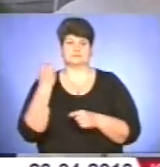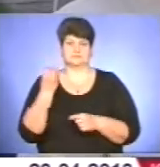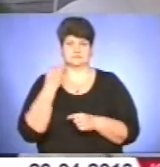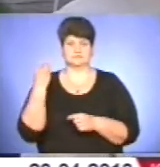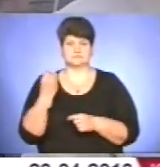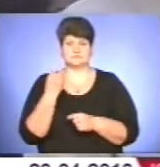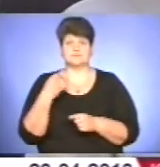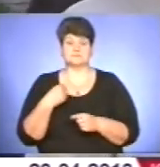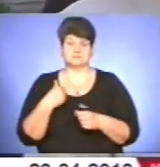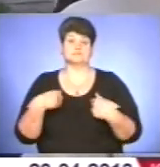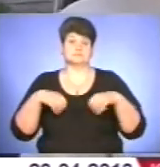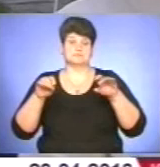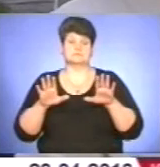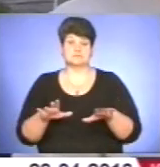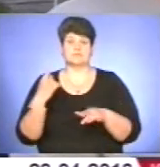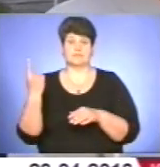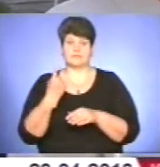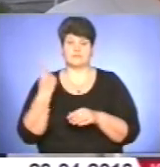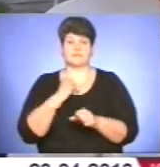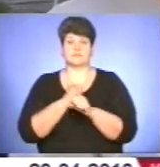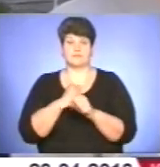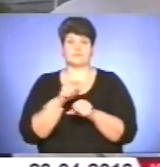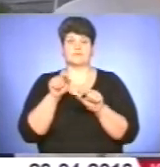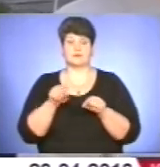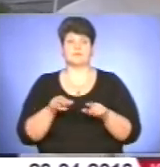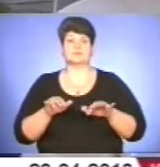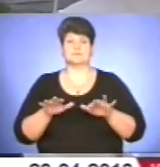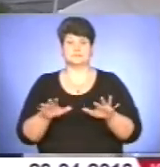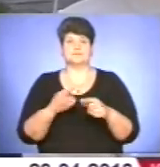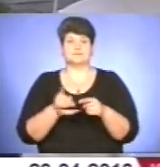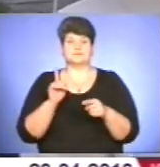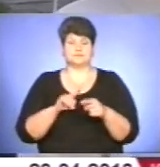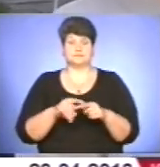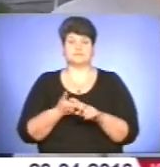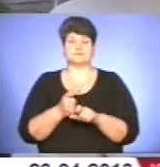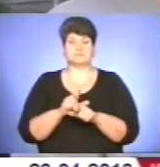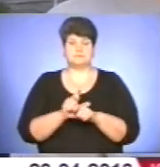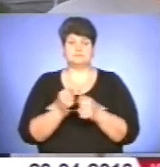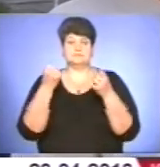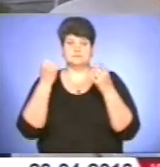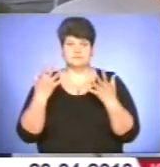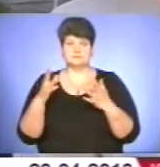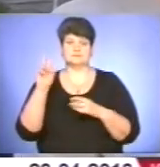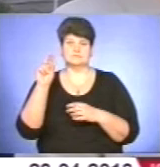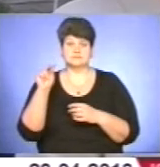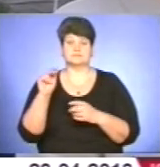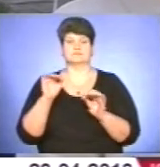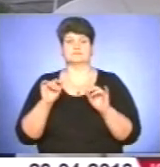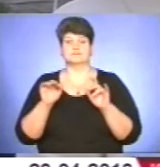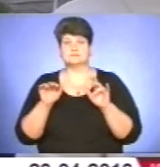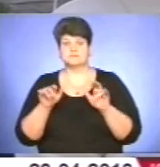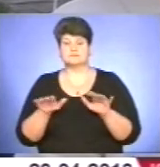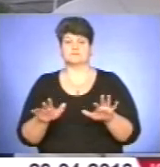Ми вирішили вперше зробити таку акцію. Ви знаєте, це дуже символічна і дата, і подія, тому що